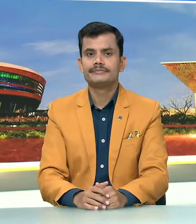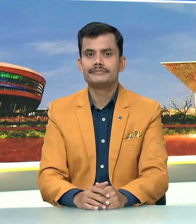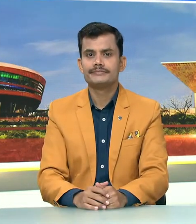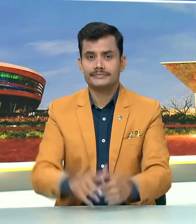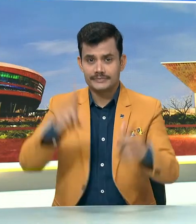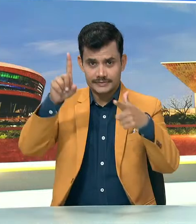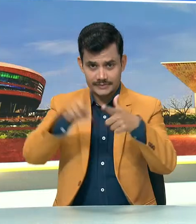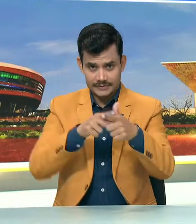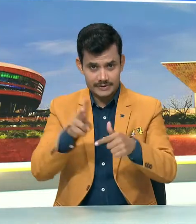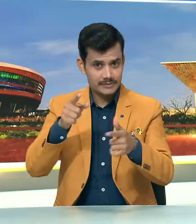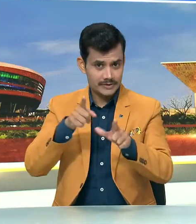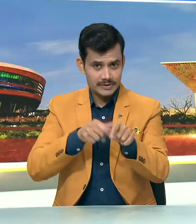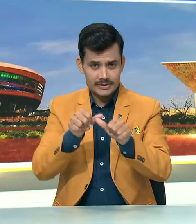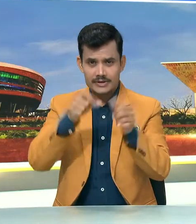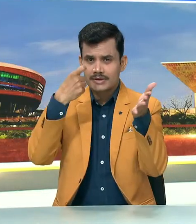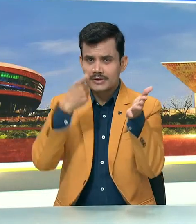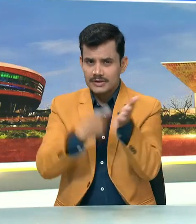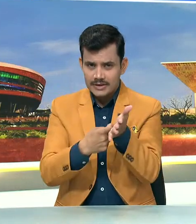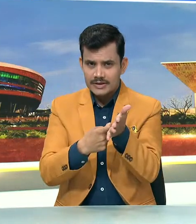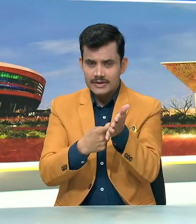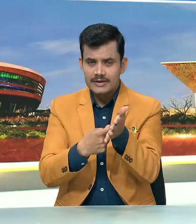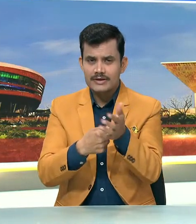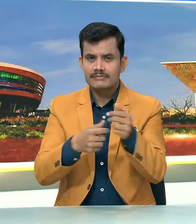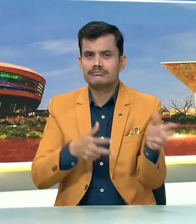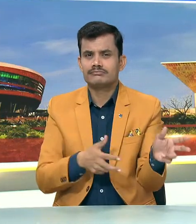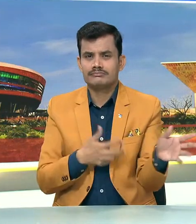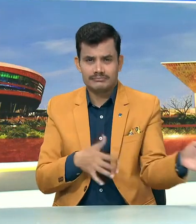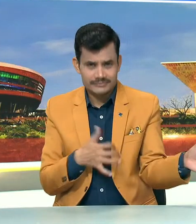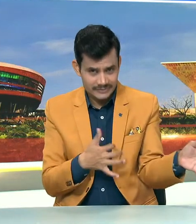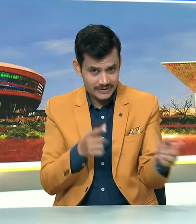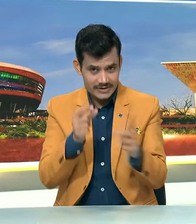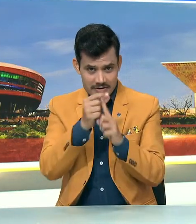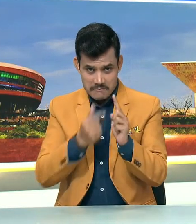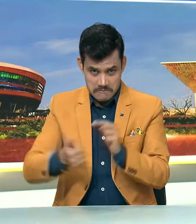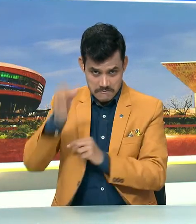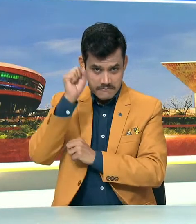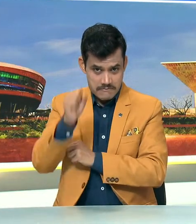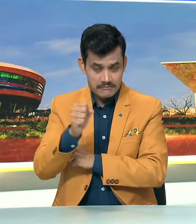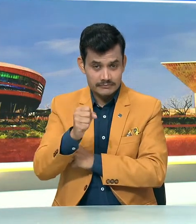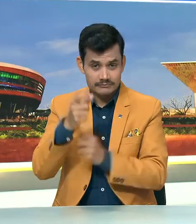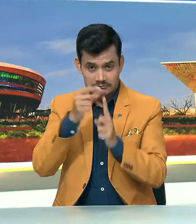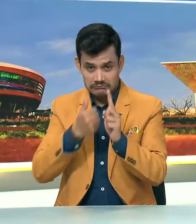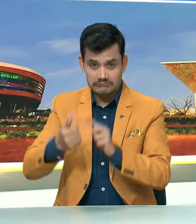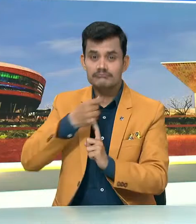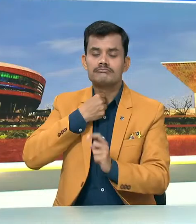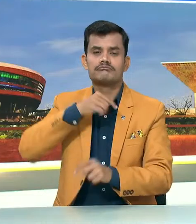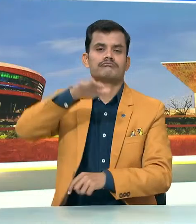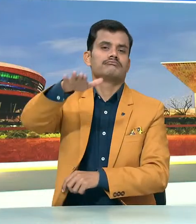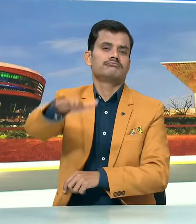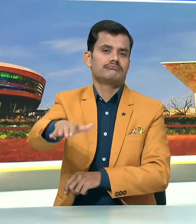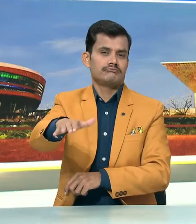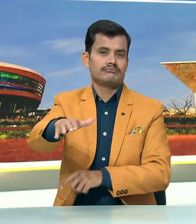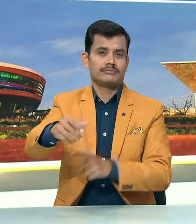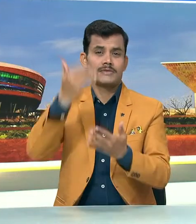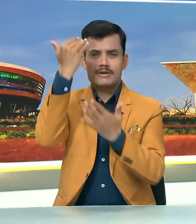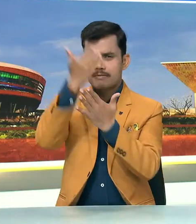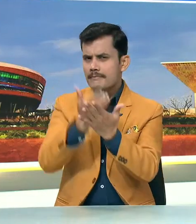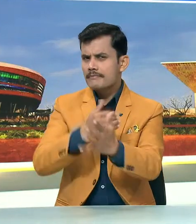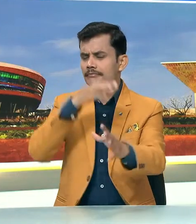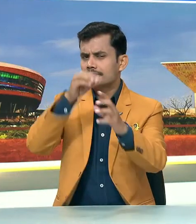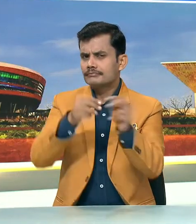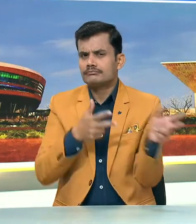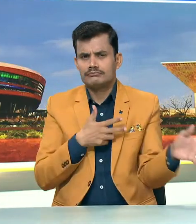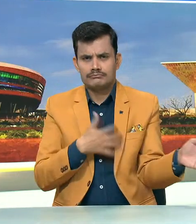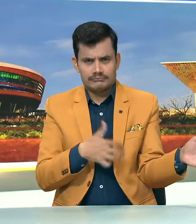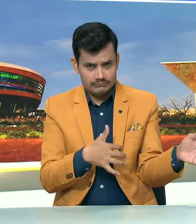और जेवियर माईली ने अरजन्टीना के राश्ट पती के रूप में शपत ली है शपत ग्रहर समारोह अरजन्टीना की राश्टिये